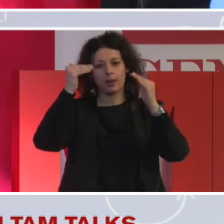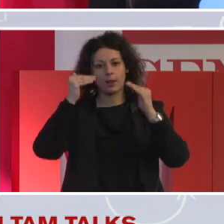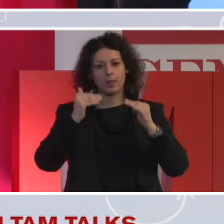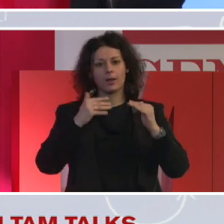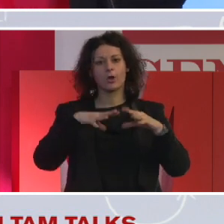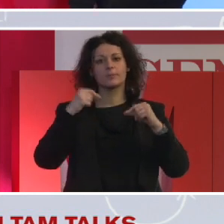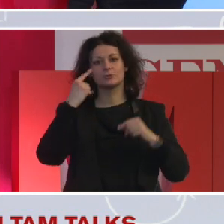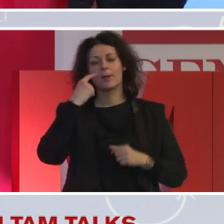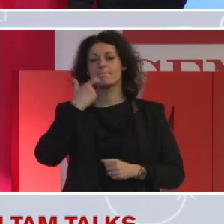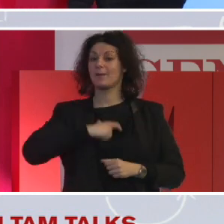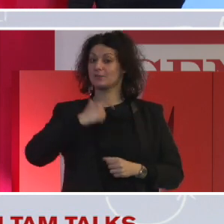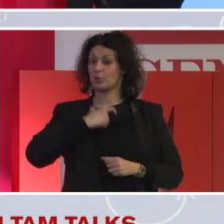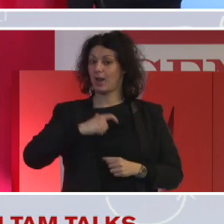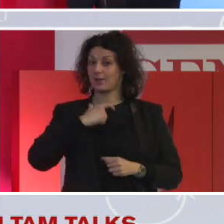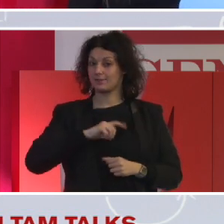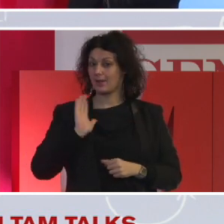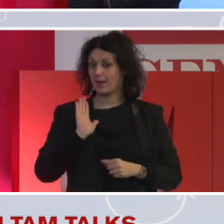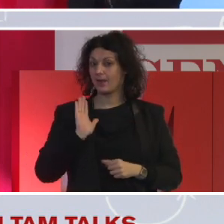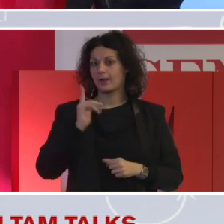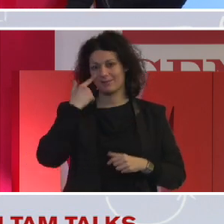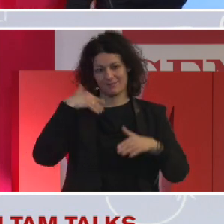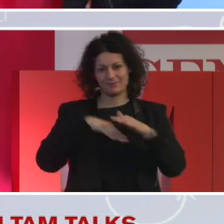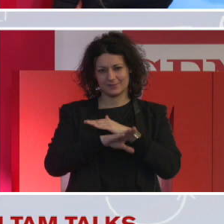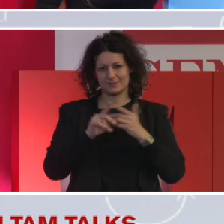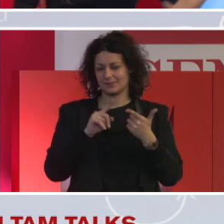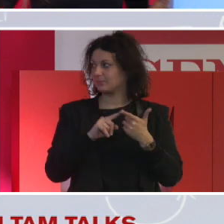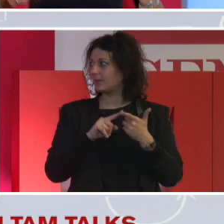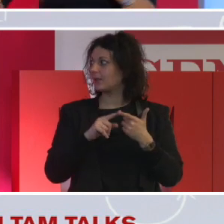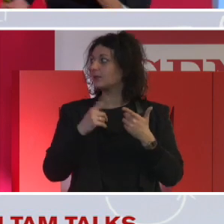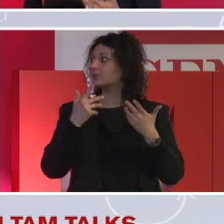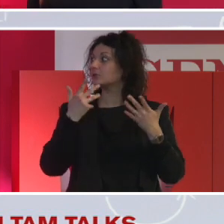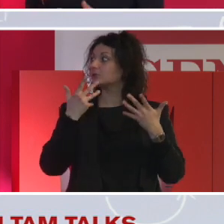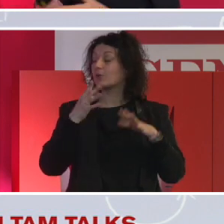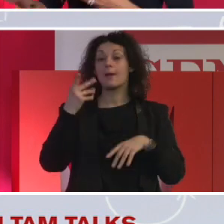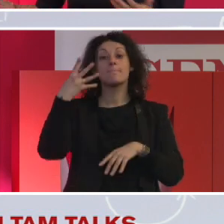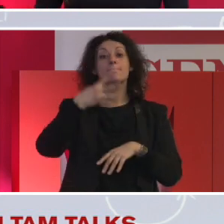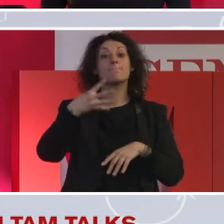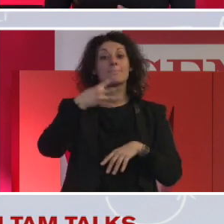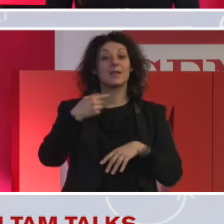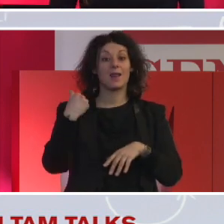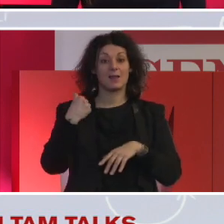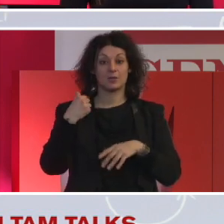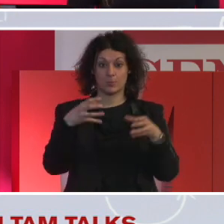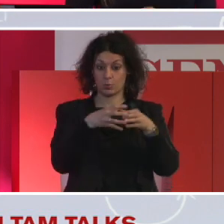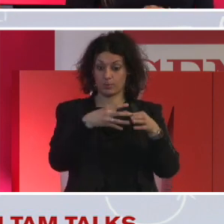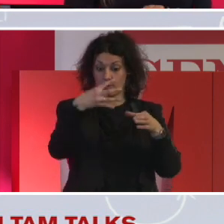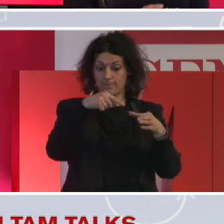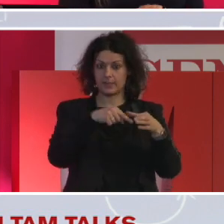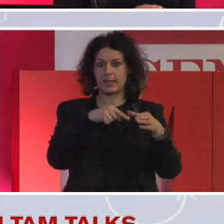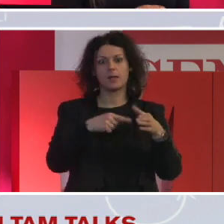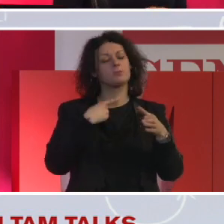già quella per la millennials, diventa una cosa che per loro di nuovo, vedono, no, molte società